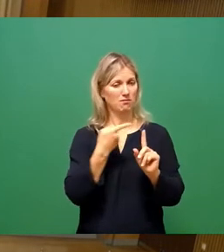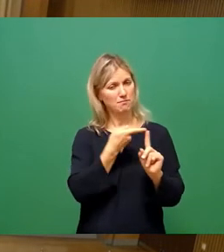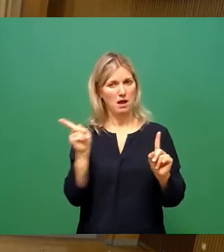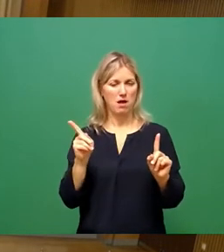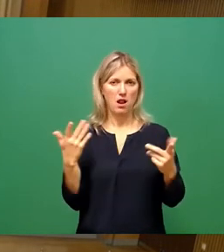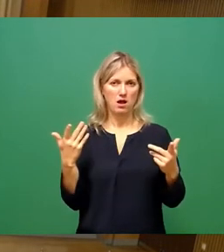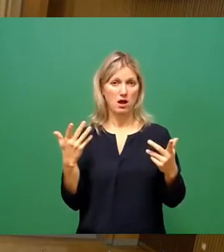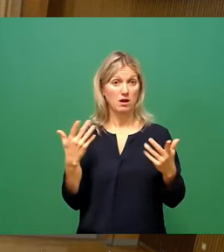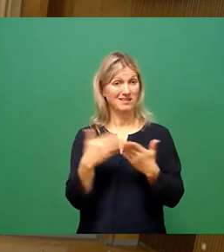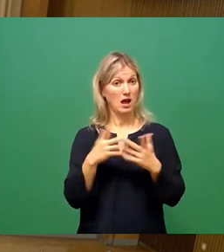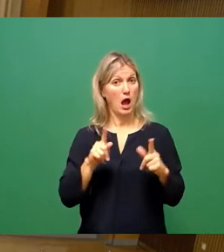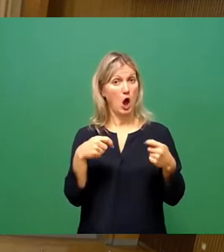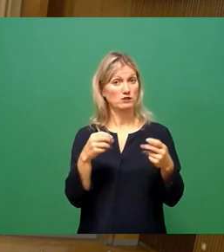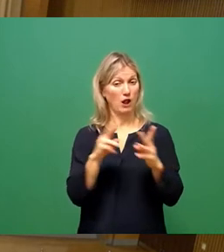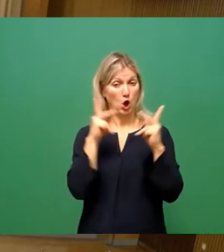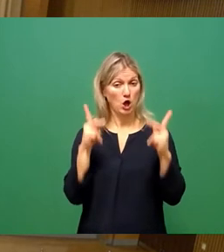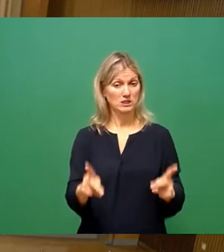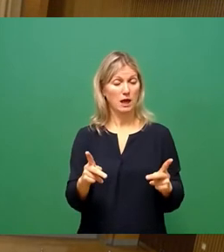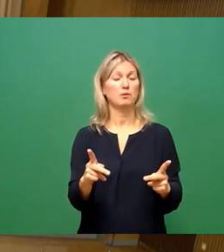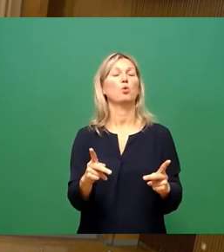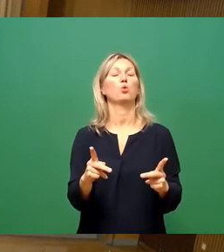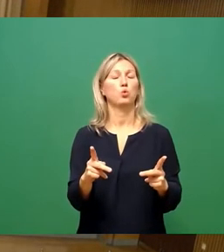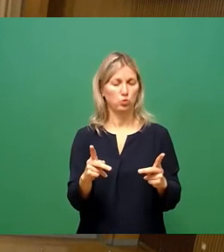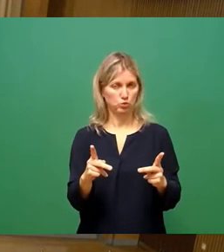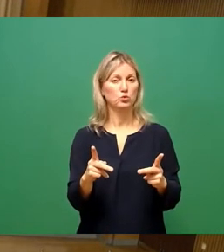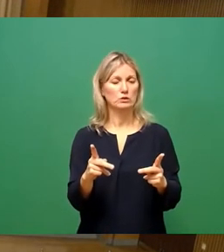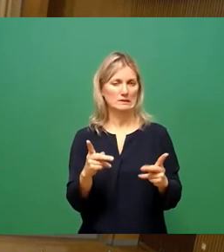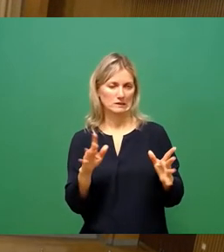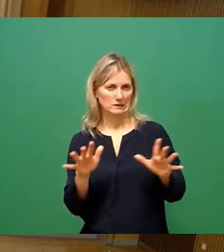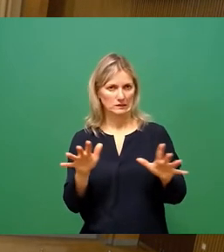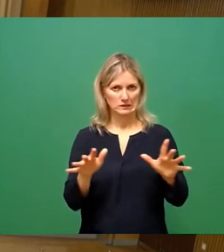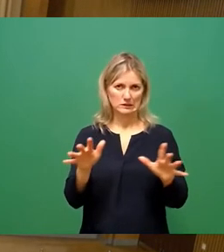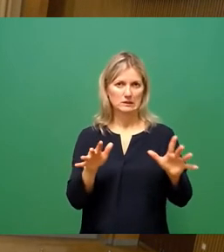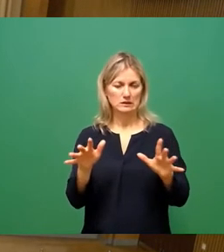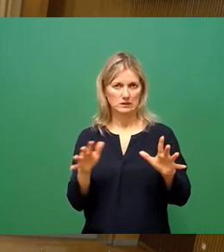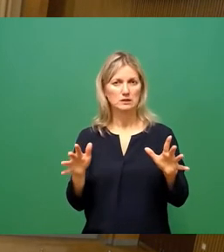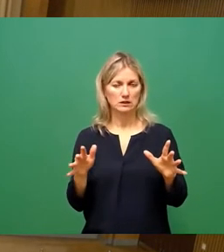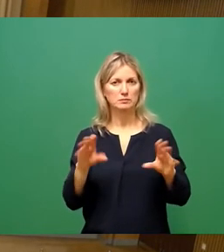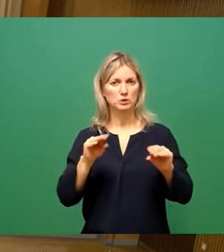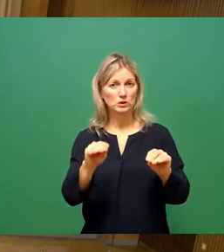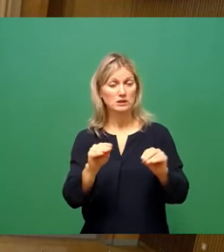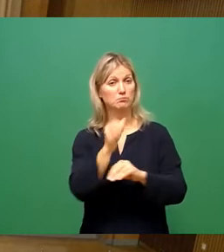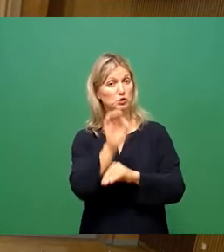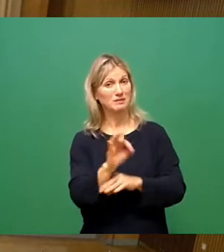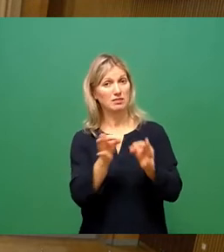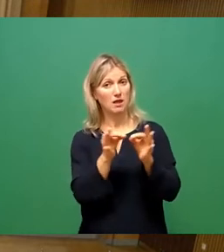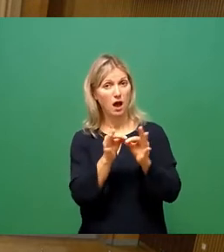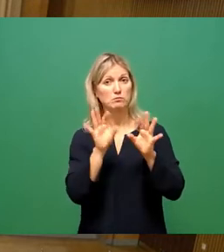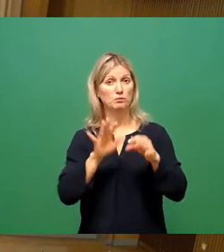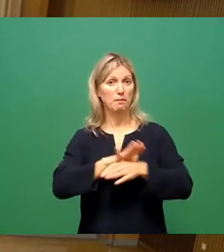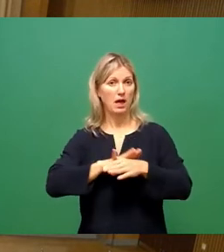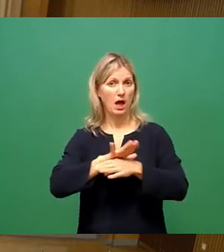sind daher stark in Anspruch genommen und werden überdehnt. Dies führt in der Tat in einzelnen Tagen und in einzelnen Bereichen immer wieder zu